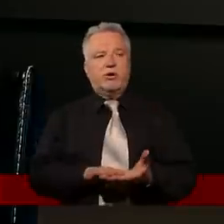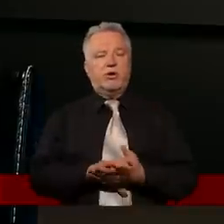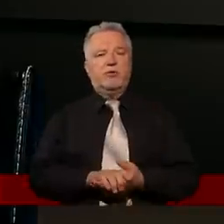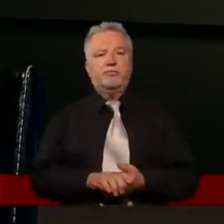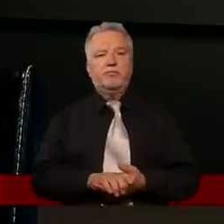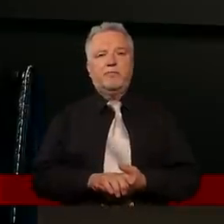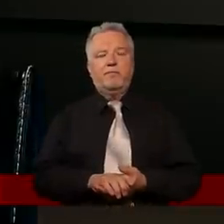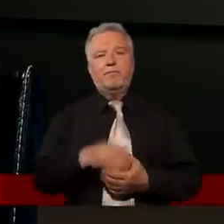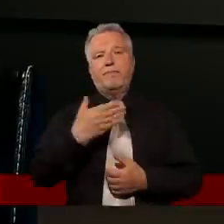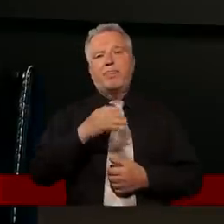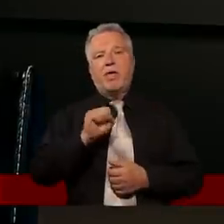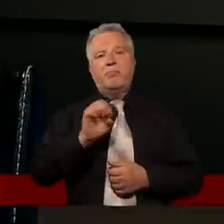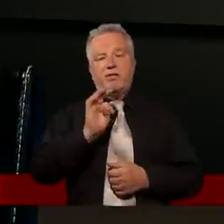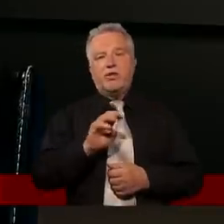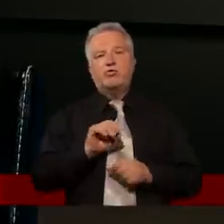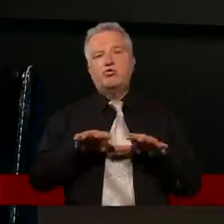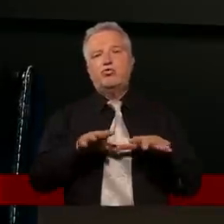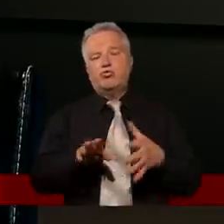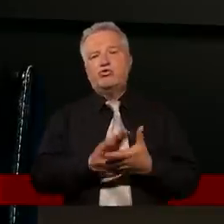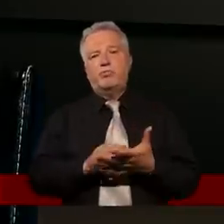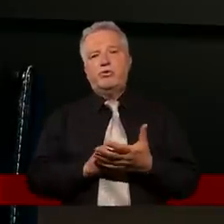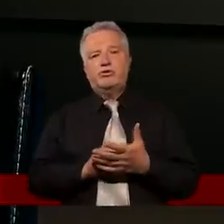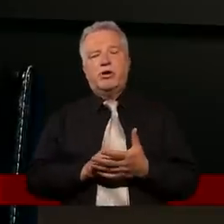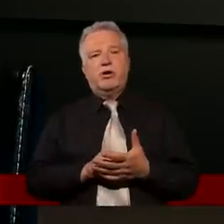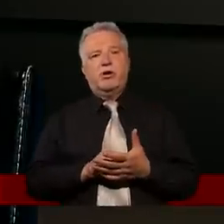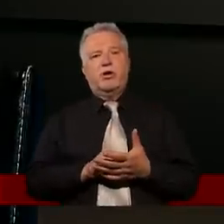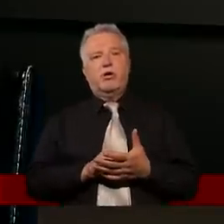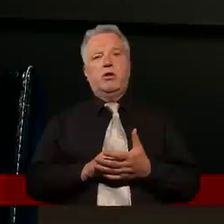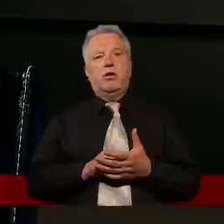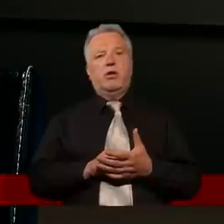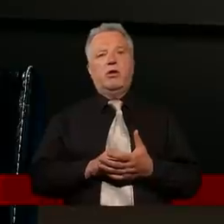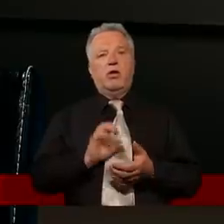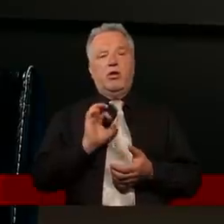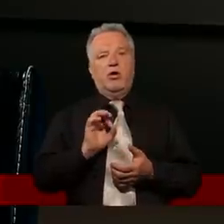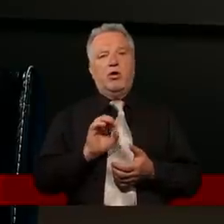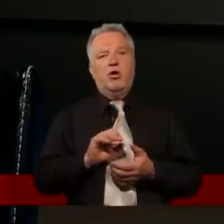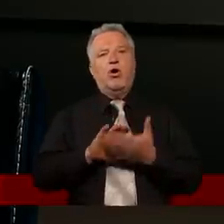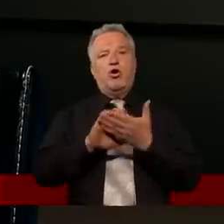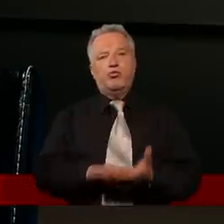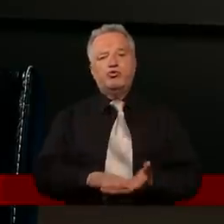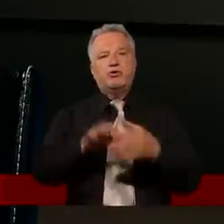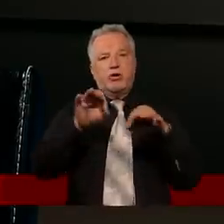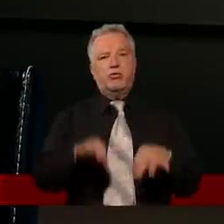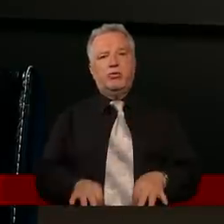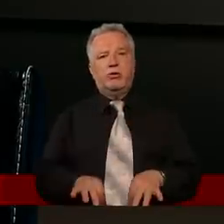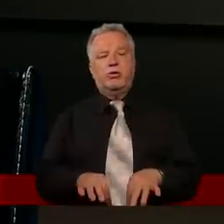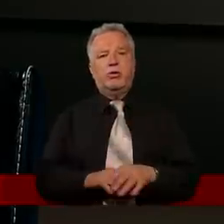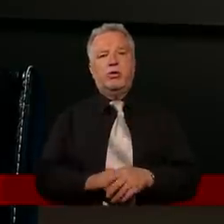wersecie bardzo dużo pisze, rozdziale, przepraszam, bardzo dużo pisze o odpuszczaniu win.